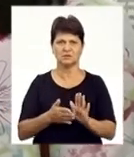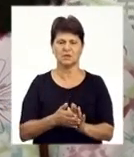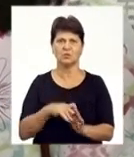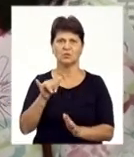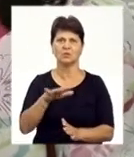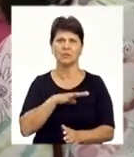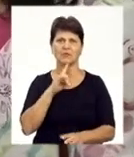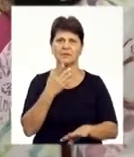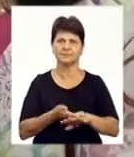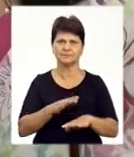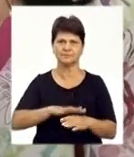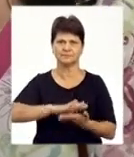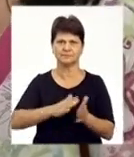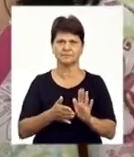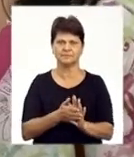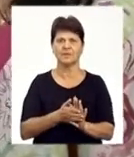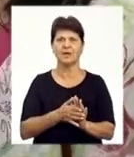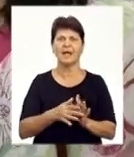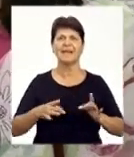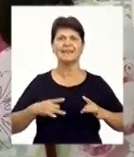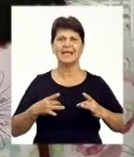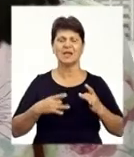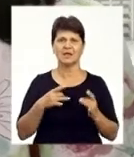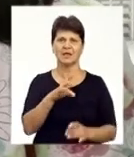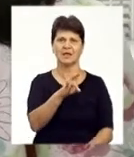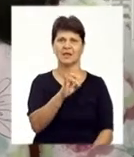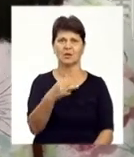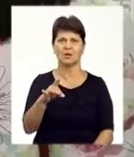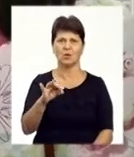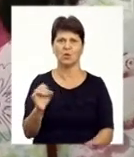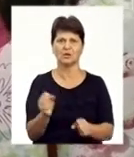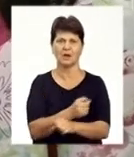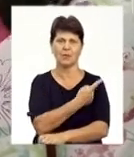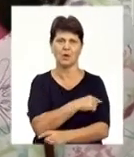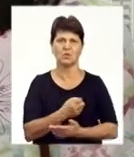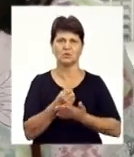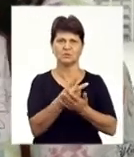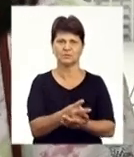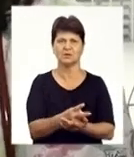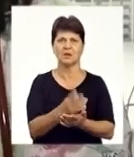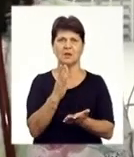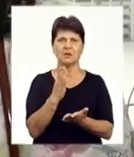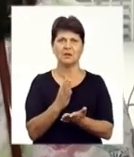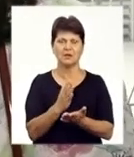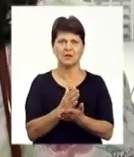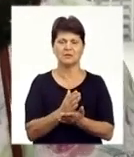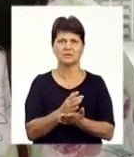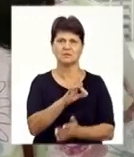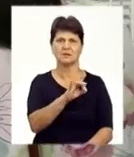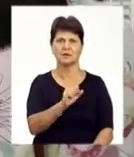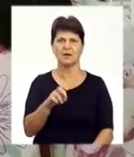був важкістю саме нейротравми, тому що при госпіталізації дитина виявлена обширна скальпована рана